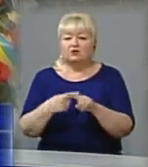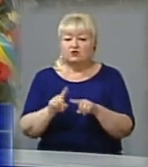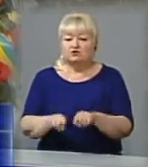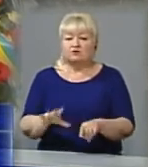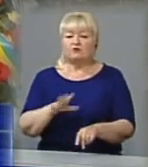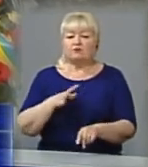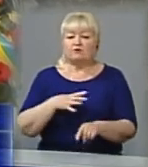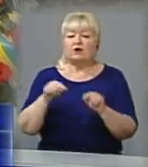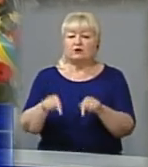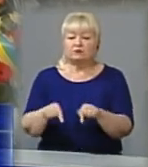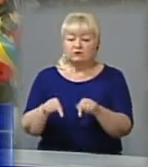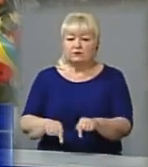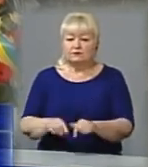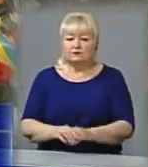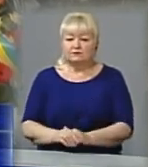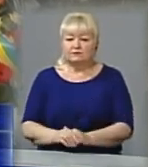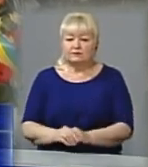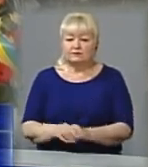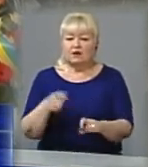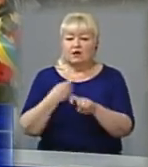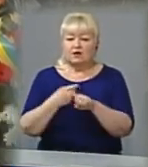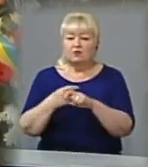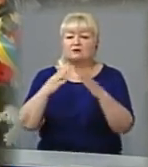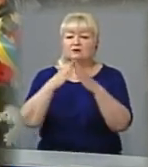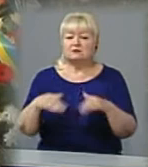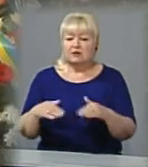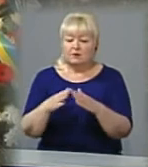концтаборі Шталак,